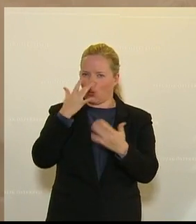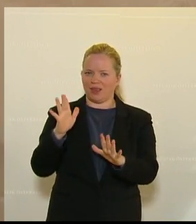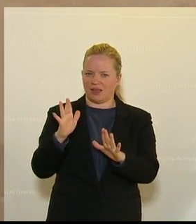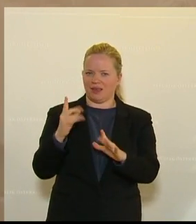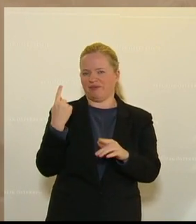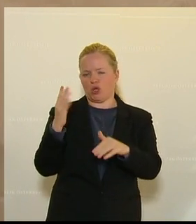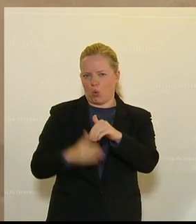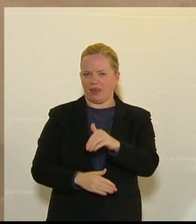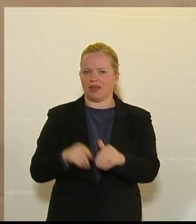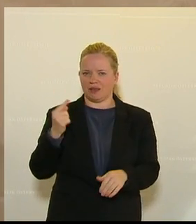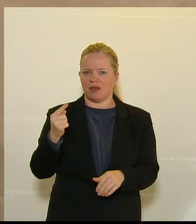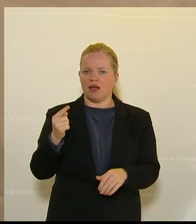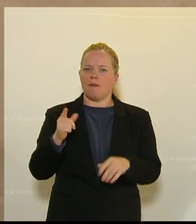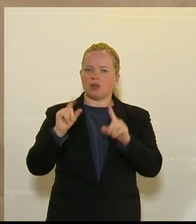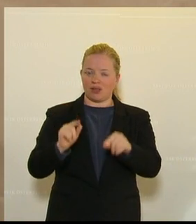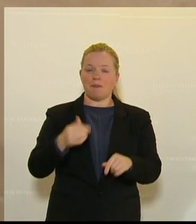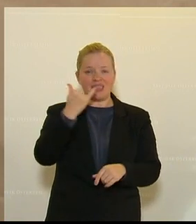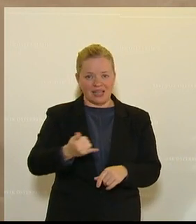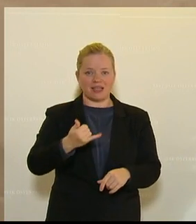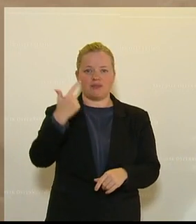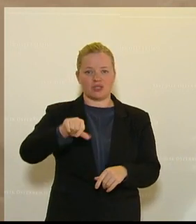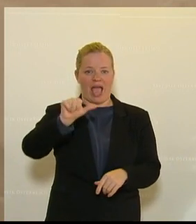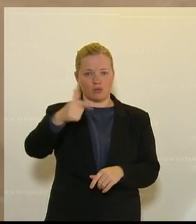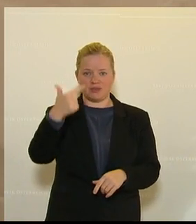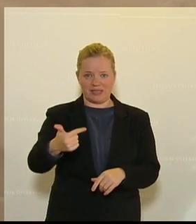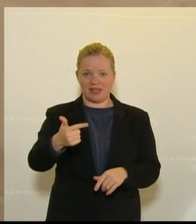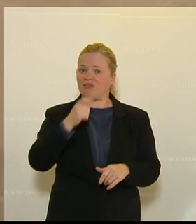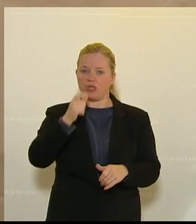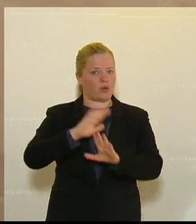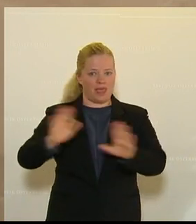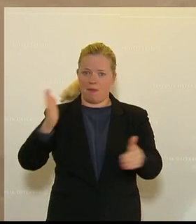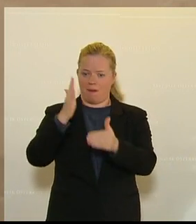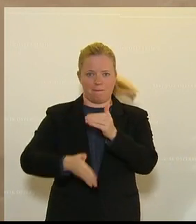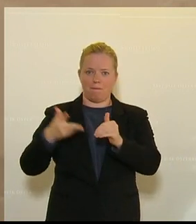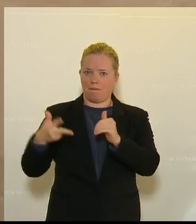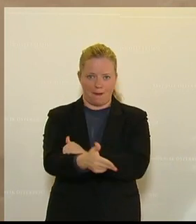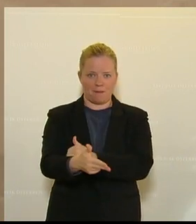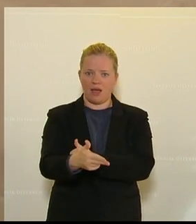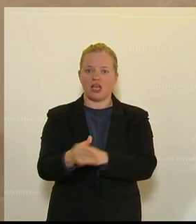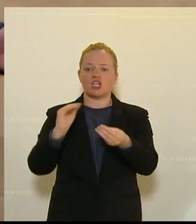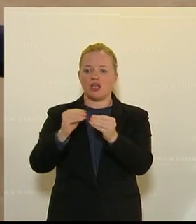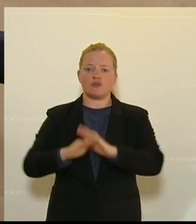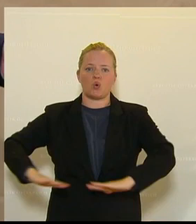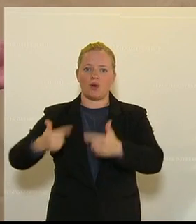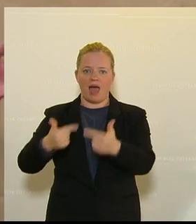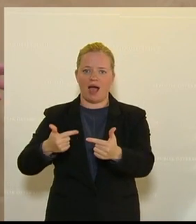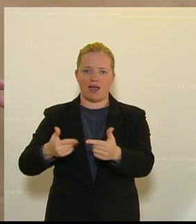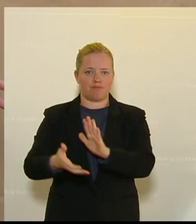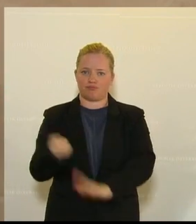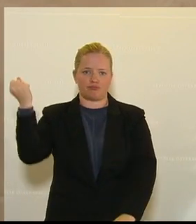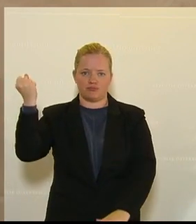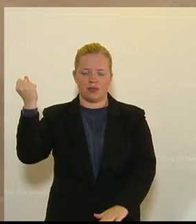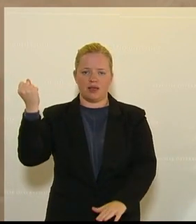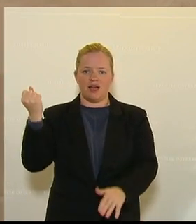Jänner 2021 haben sie keine Versicherung mehr, ihnen wurde die Geschäftsgrundlage entzogen. Nichts passiert